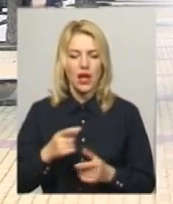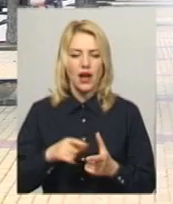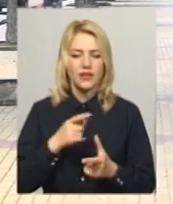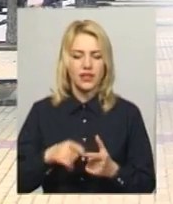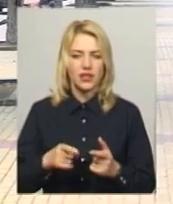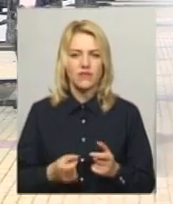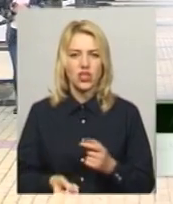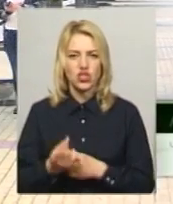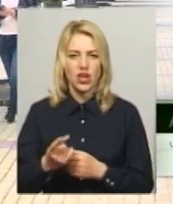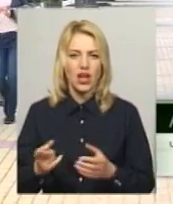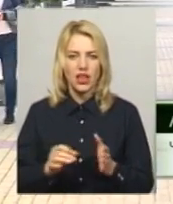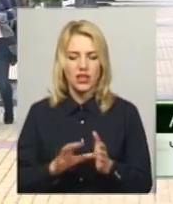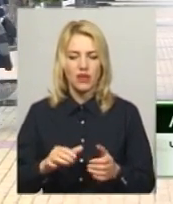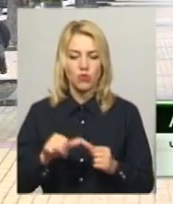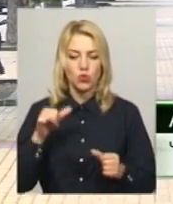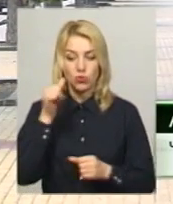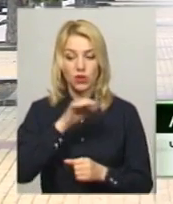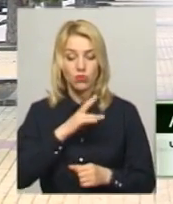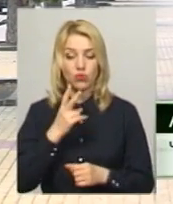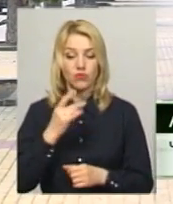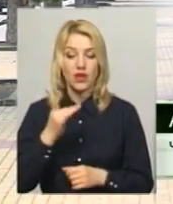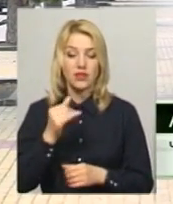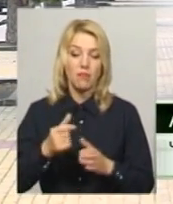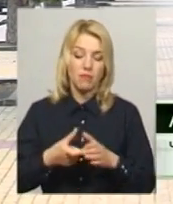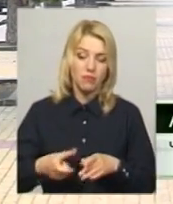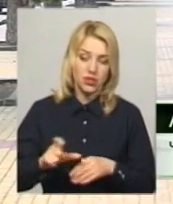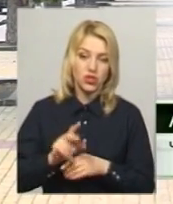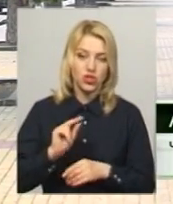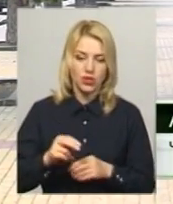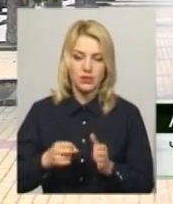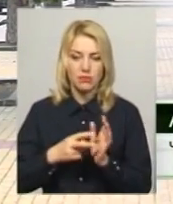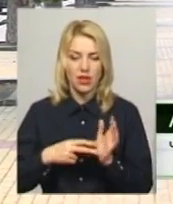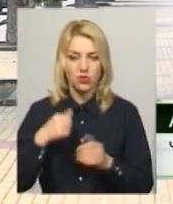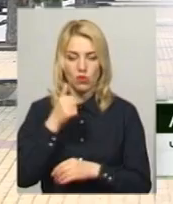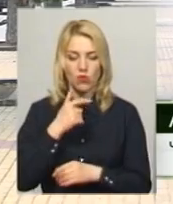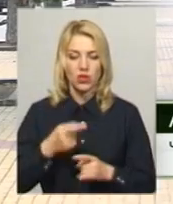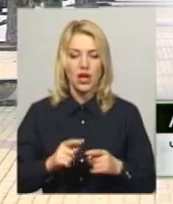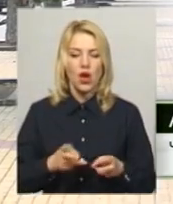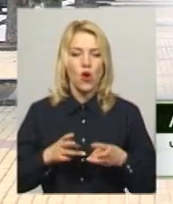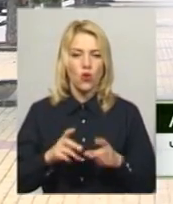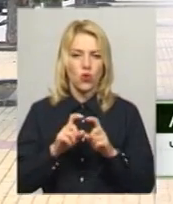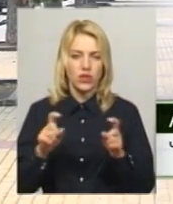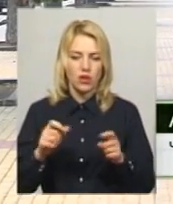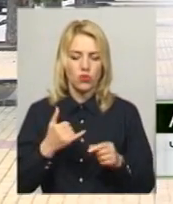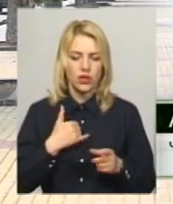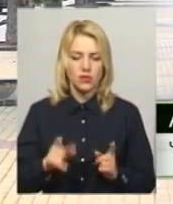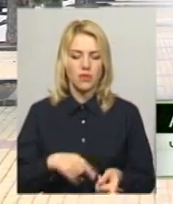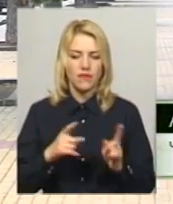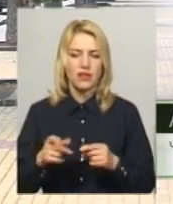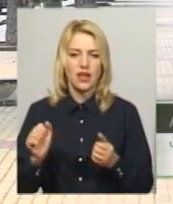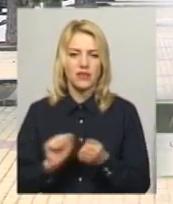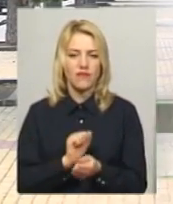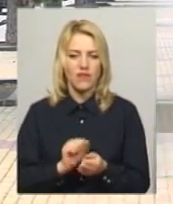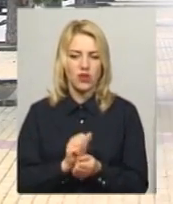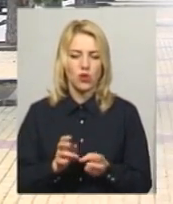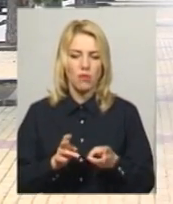енергії за минулий рік було в два рази більше, ніж за 2017 рік. Ряд котелень, а їх вже більше 200, у нас переведено на твердопаливні котли.